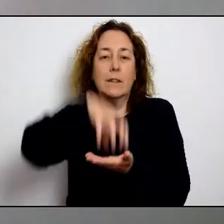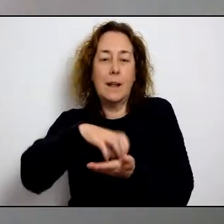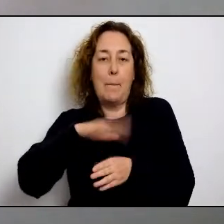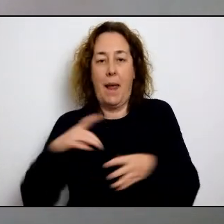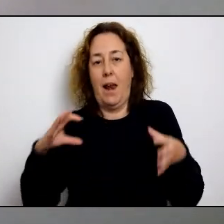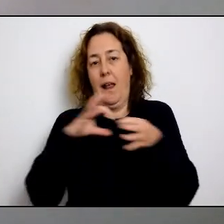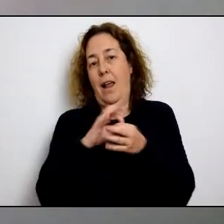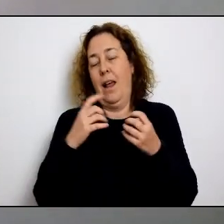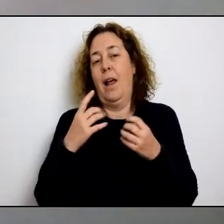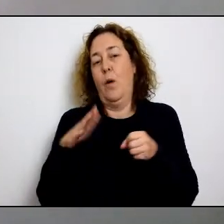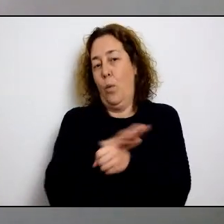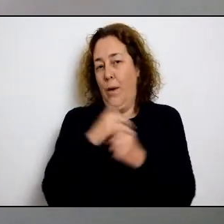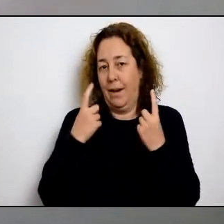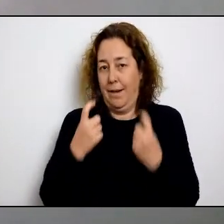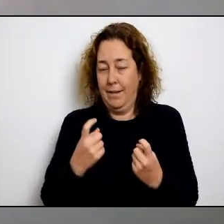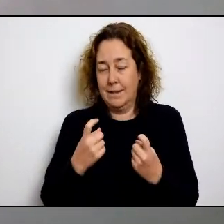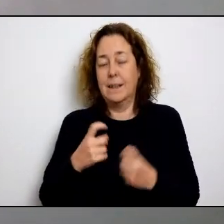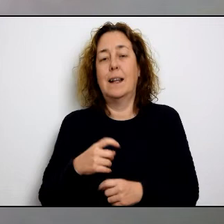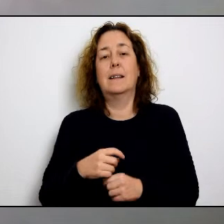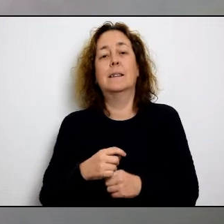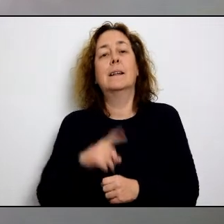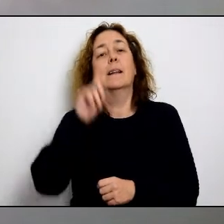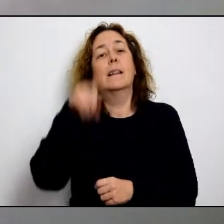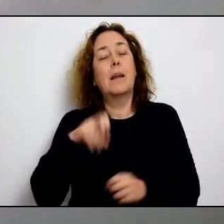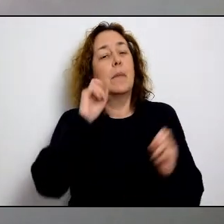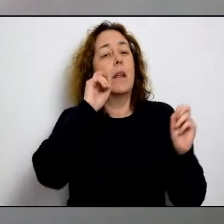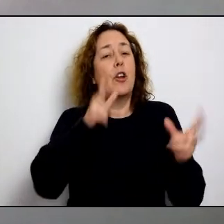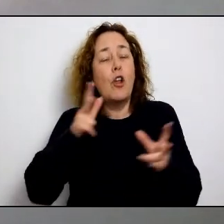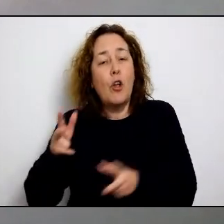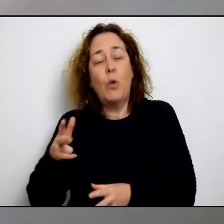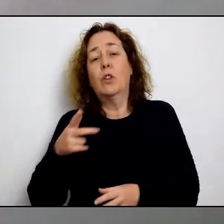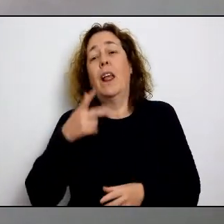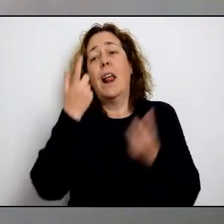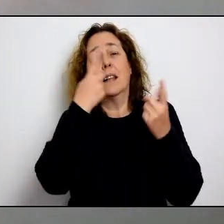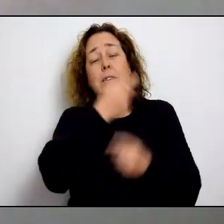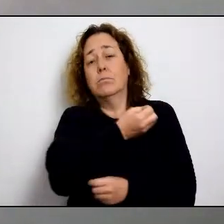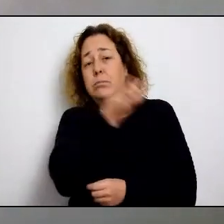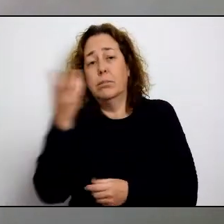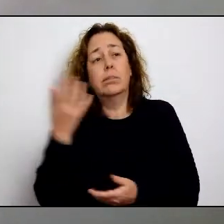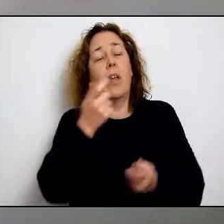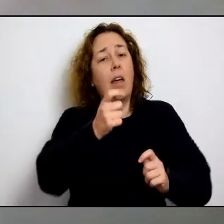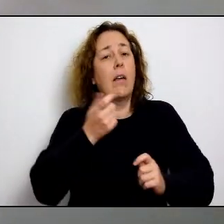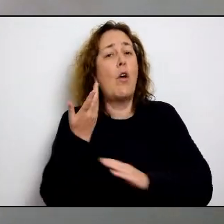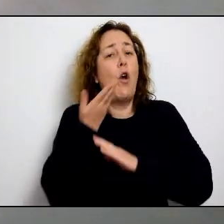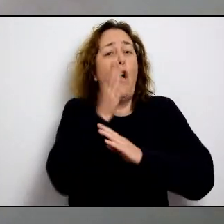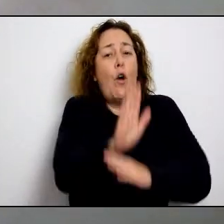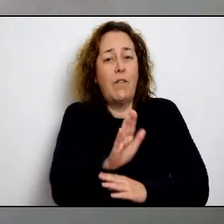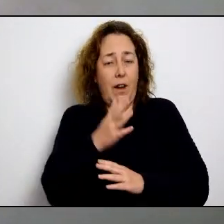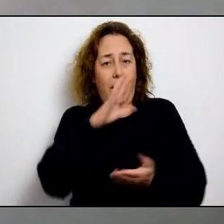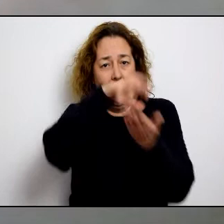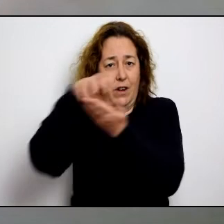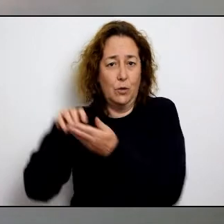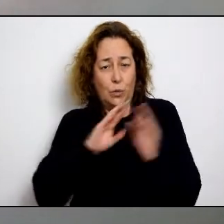aquestes gestions amb el Mateu Orfila per triar la millor infraestructura a posar a disposició d'aquestes necessitats, com no a tots